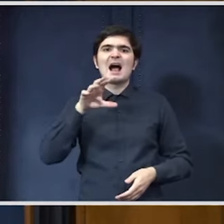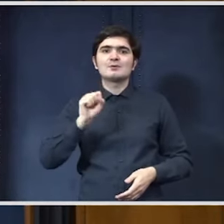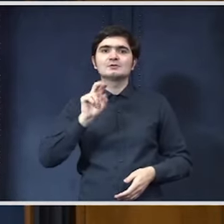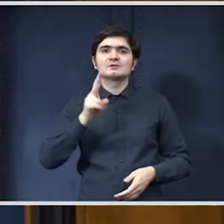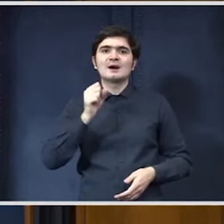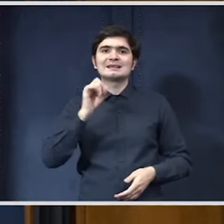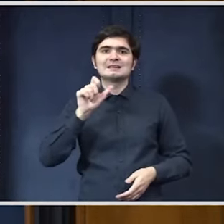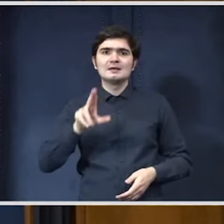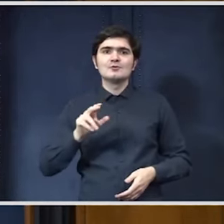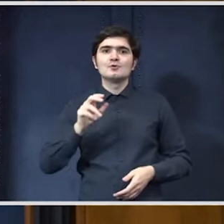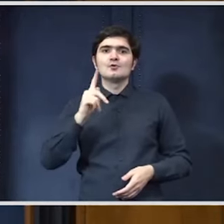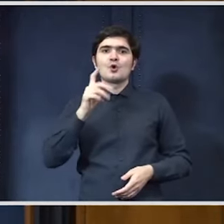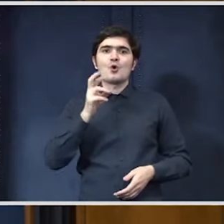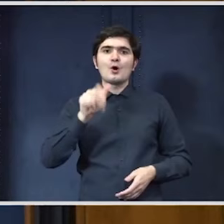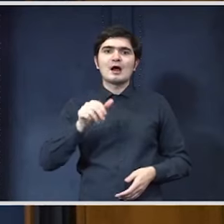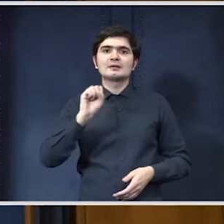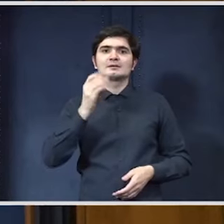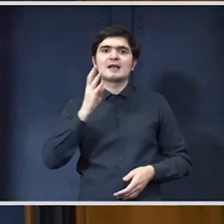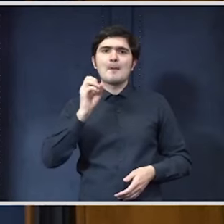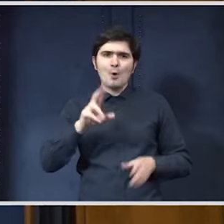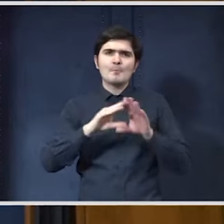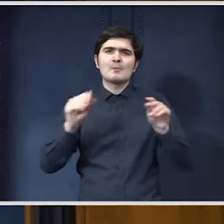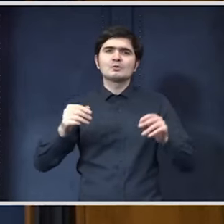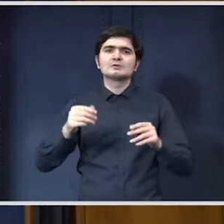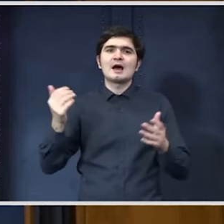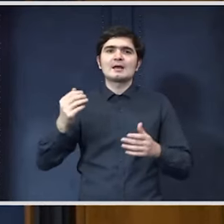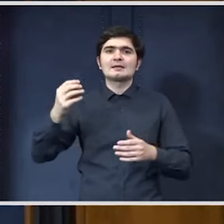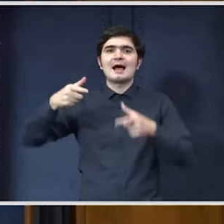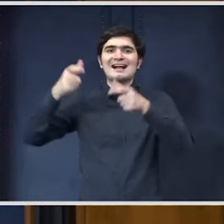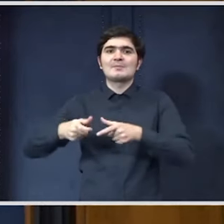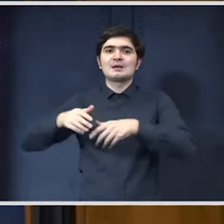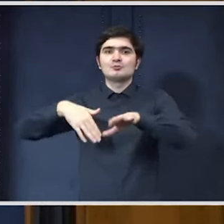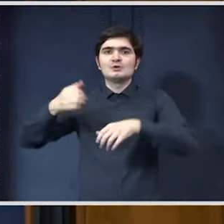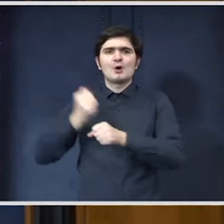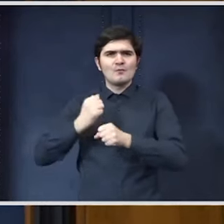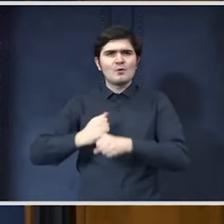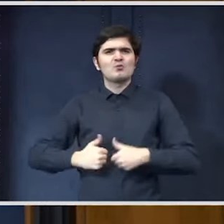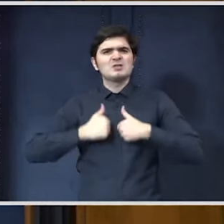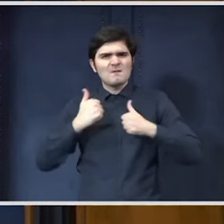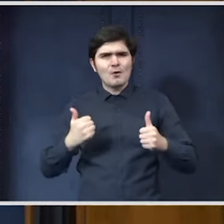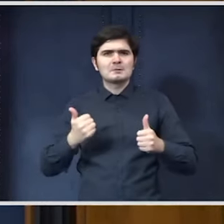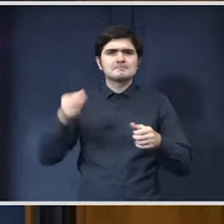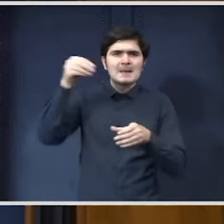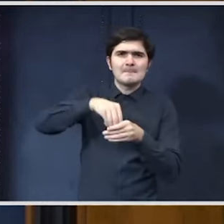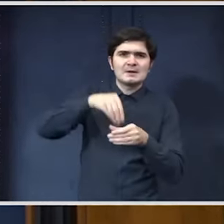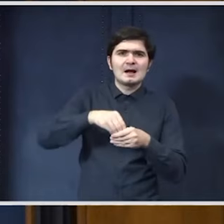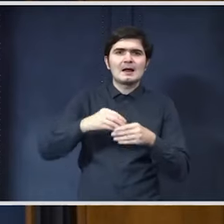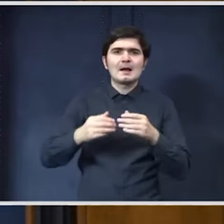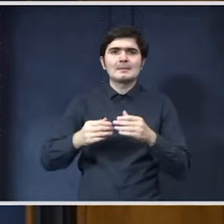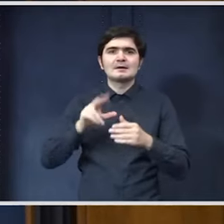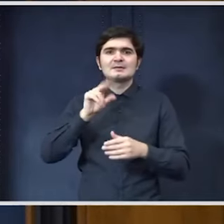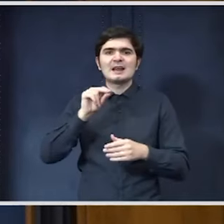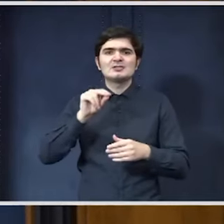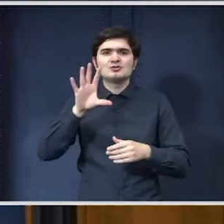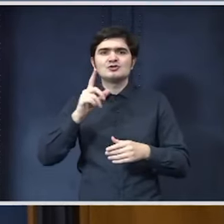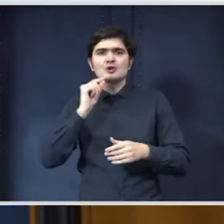Savo, Liana Goran care au coordonat din partea cabinetului tot acest efort care a presupus implicarea a mai mult de 35 de